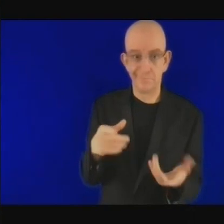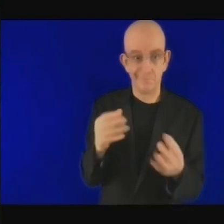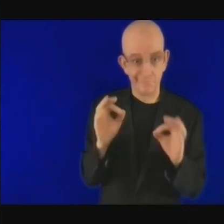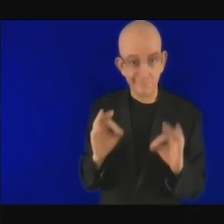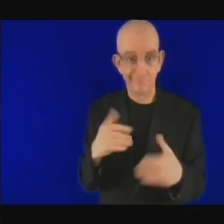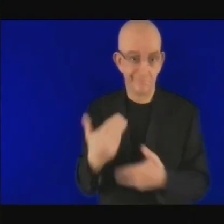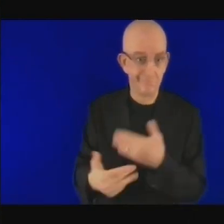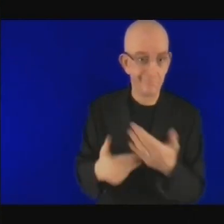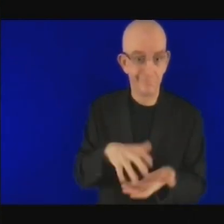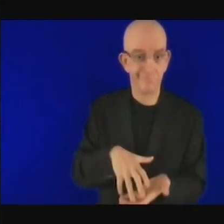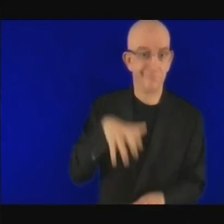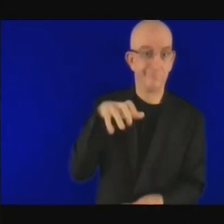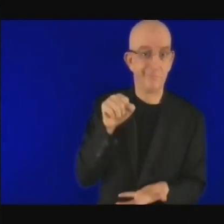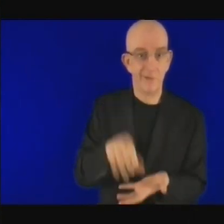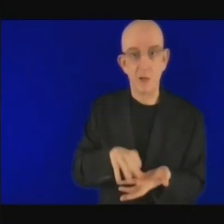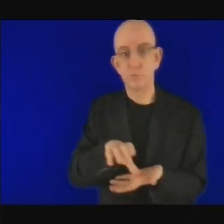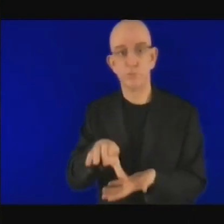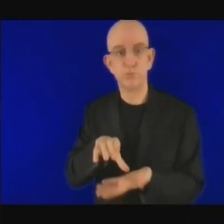d'État